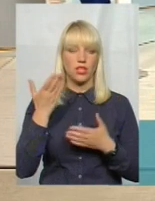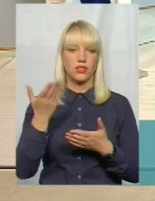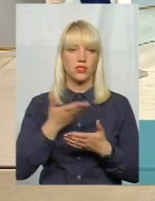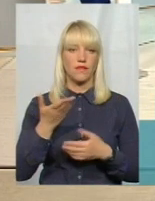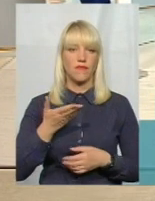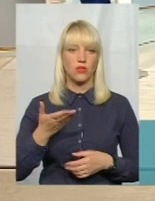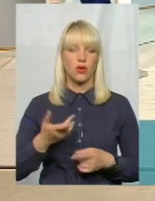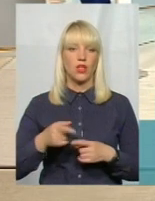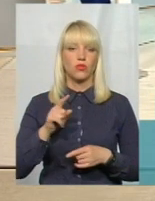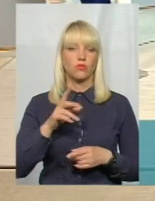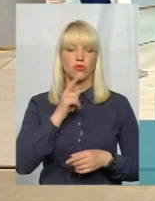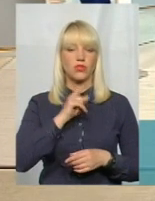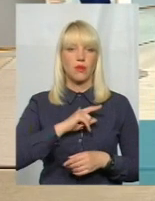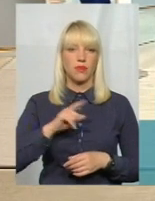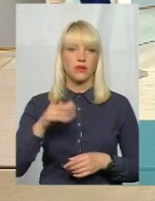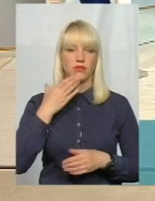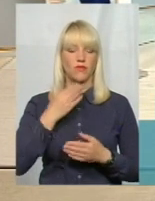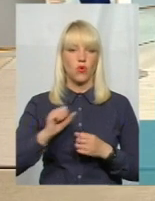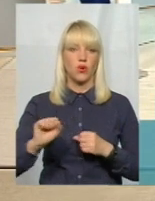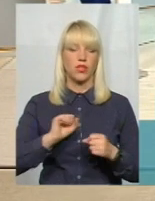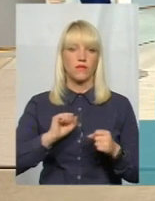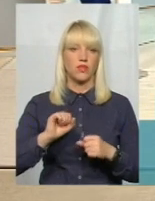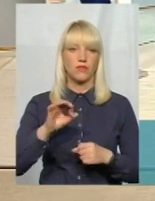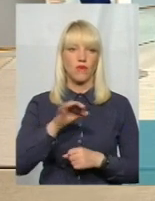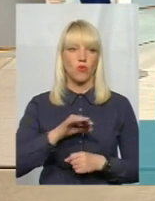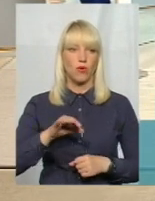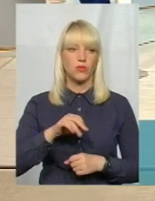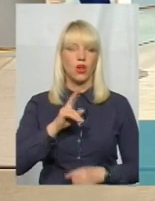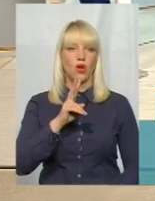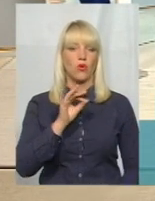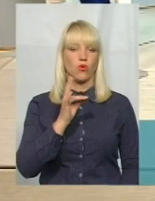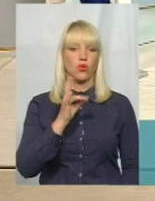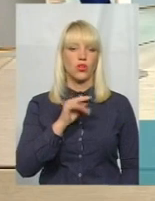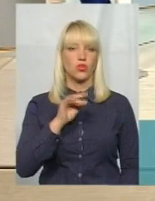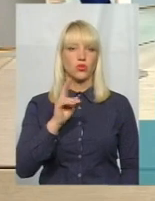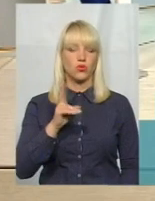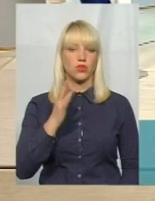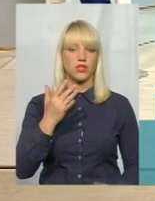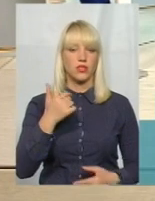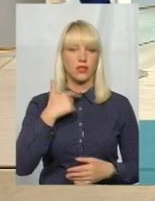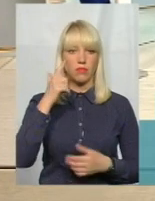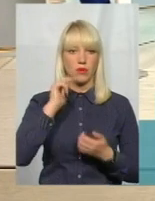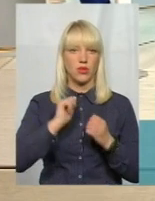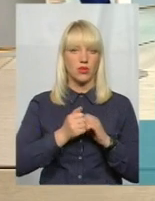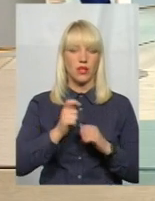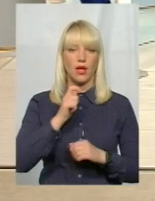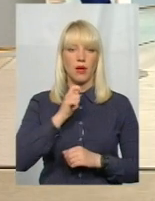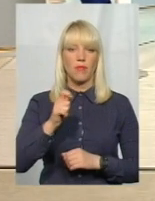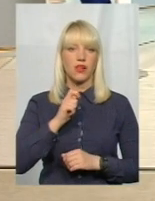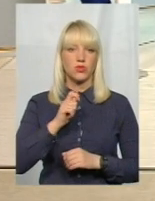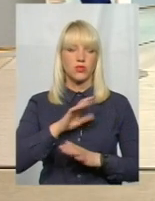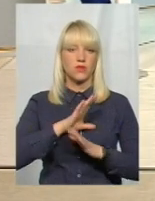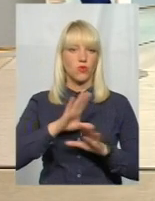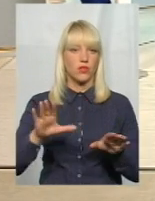за період свого керівництва в області пан Корнічук, наскільки я пам'ятаю, прес-конференції не проводив